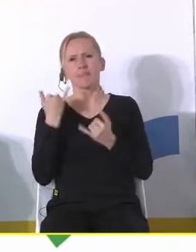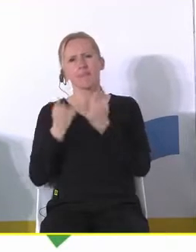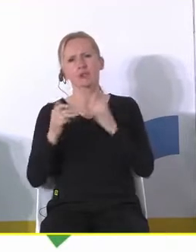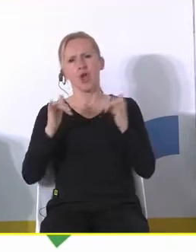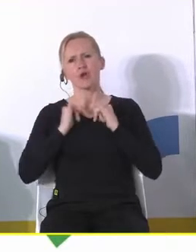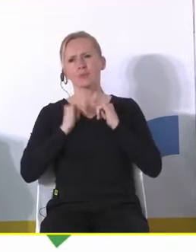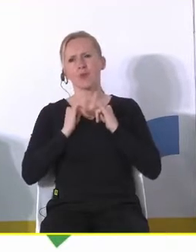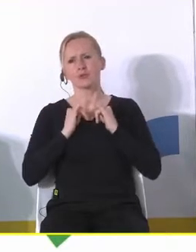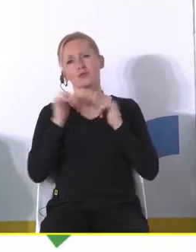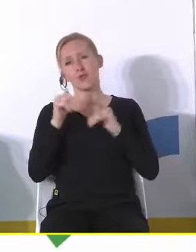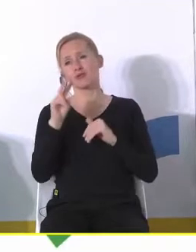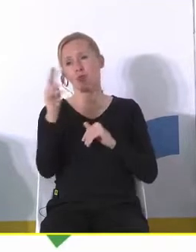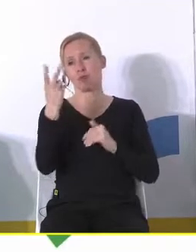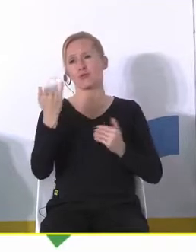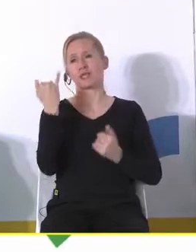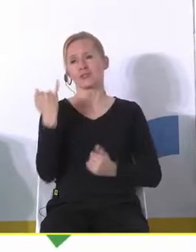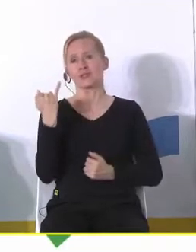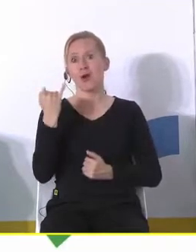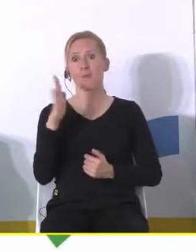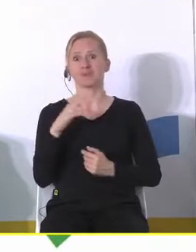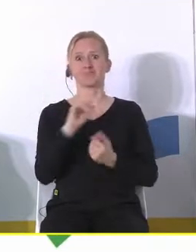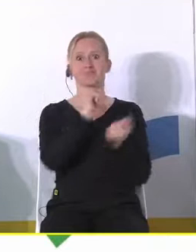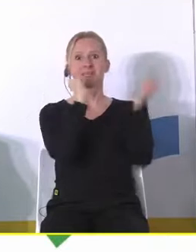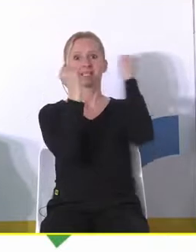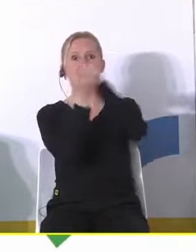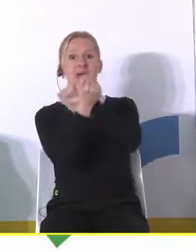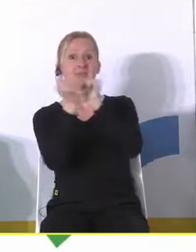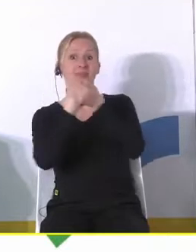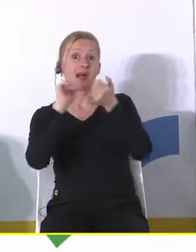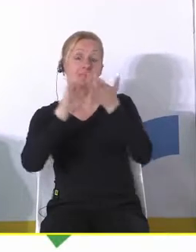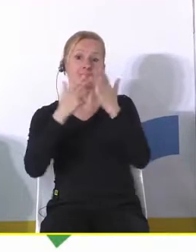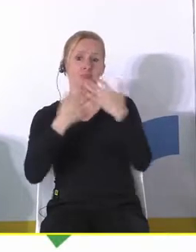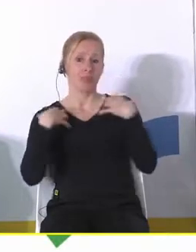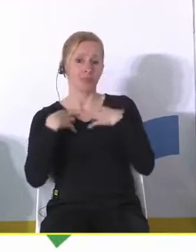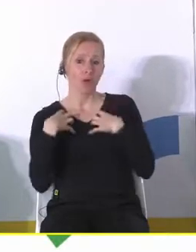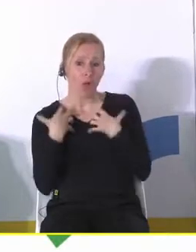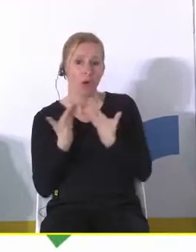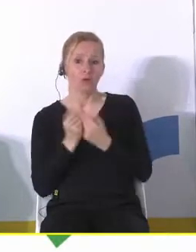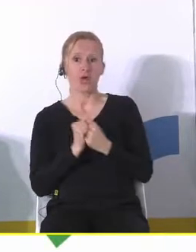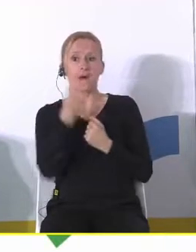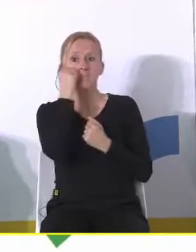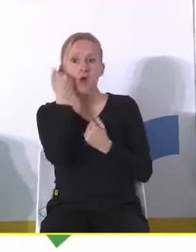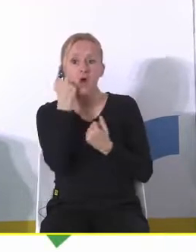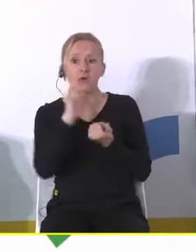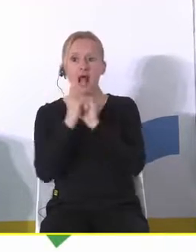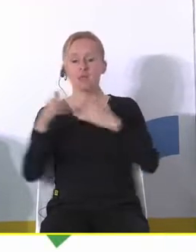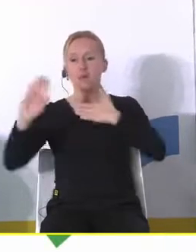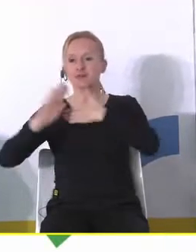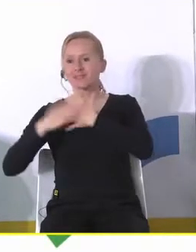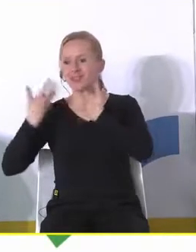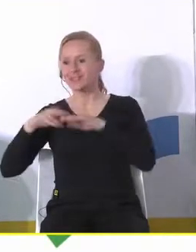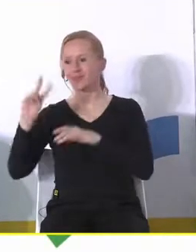to może zdecydujemy się na drugie dziecko ale lata mijają i ze względów biologicznych czy też innych powodów te małżeństwa te pary nie